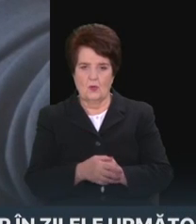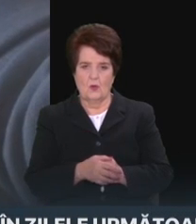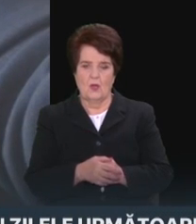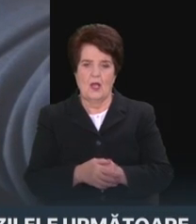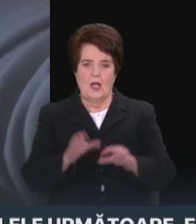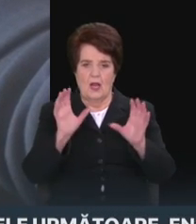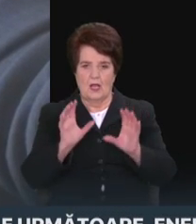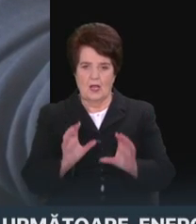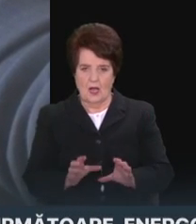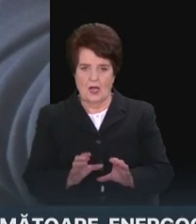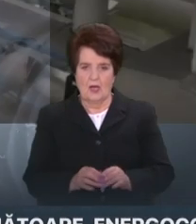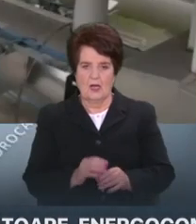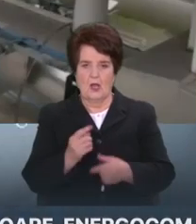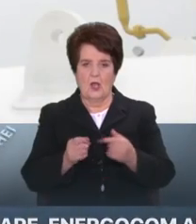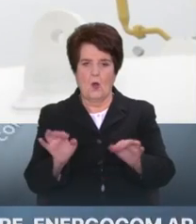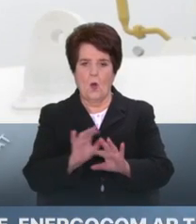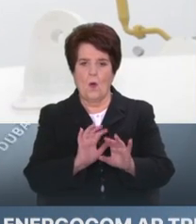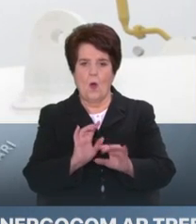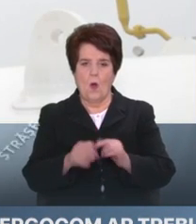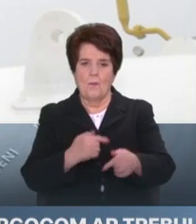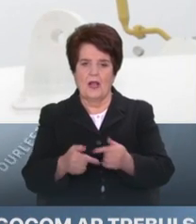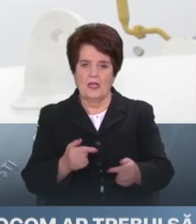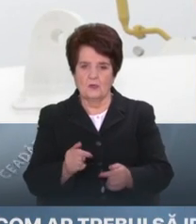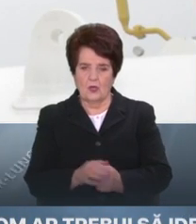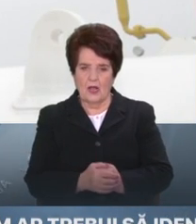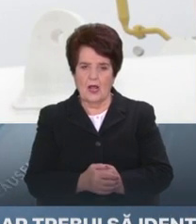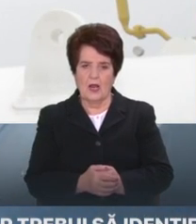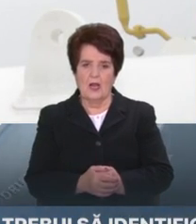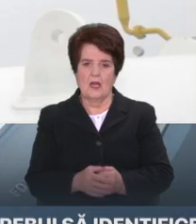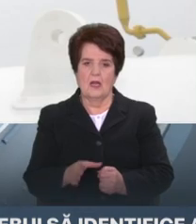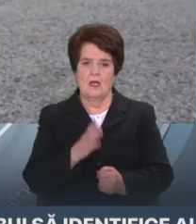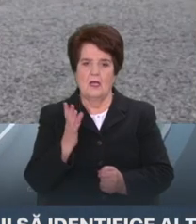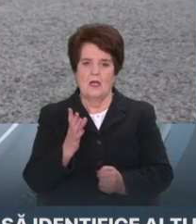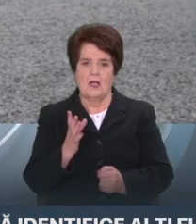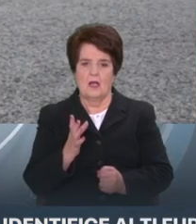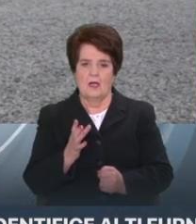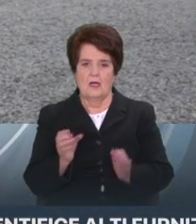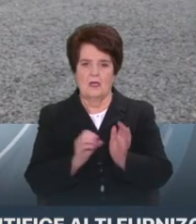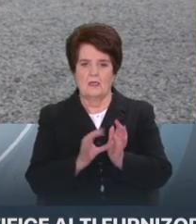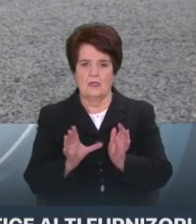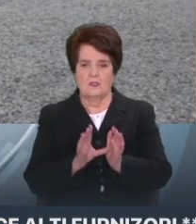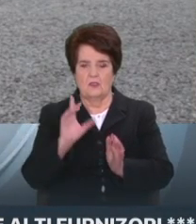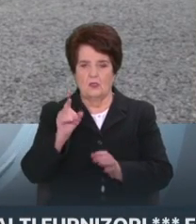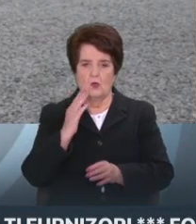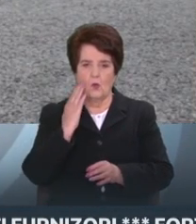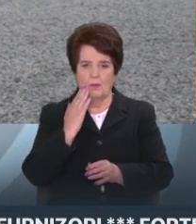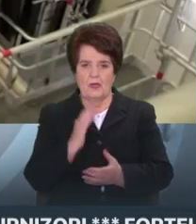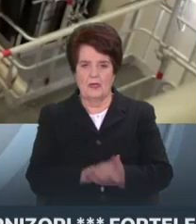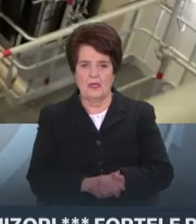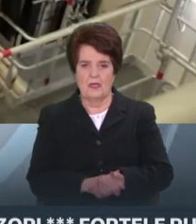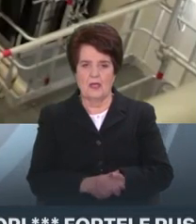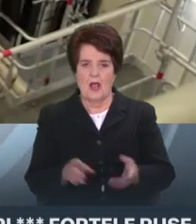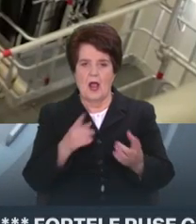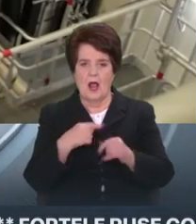legale, operaționale. Deci când vorbim de bursă, ne referim la bursa de energie electrică din România. Deci